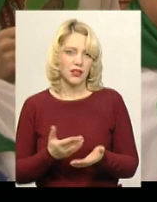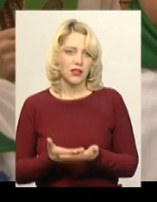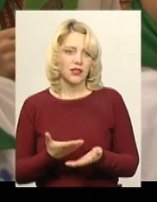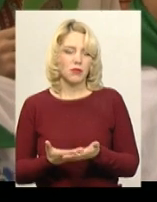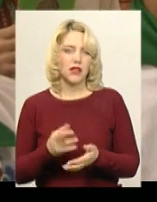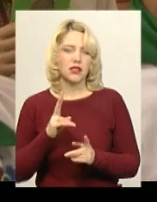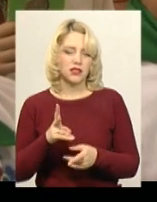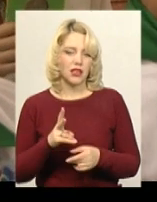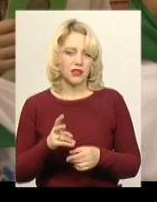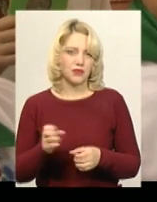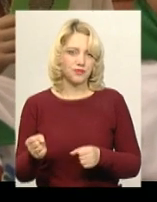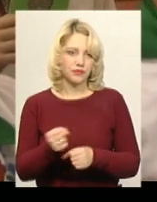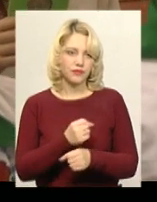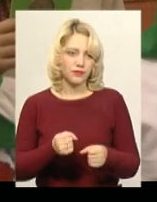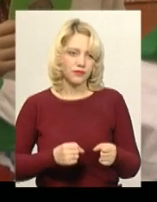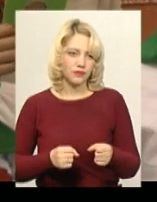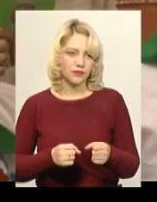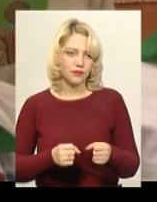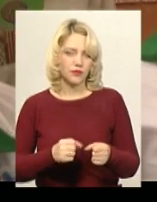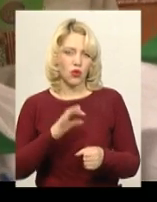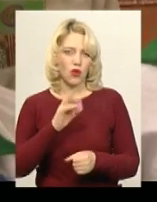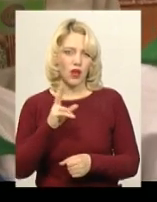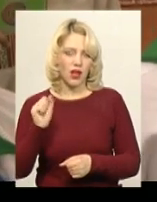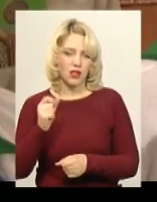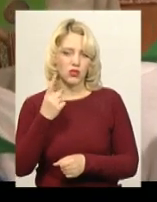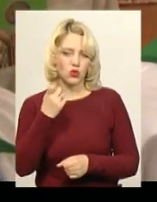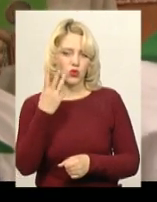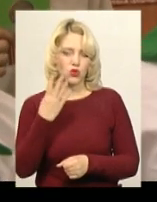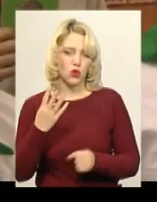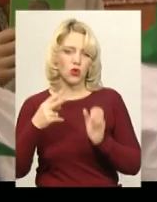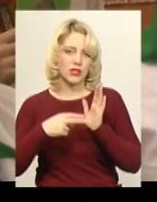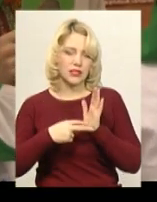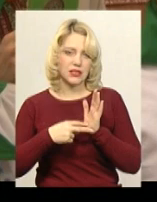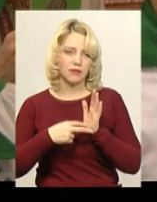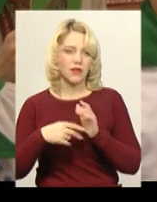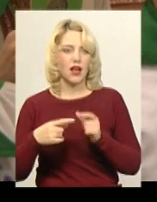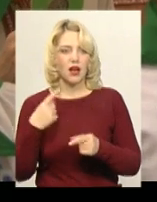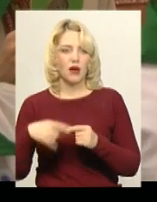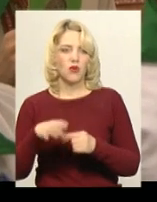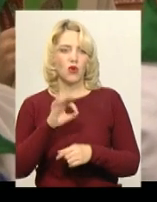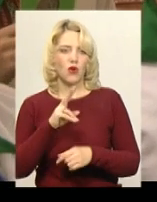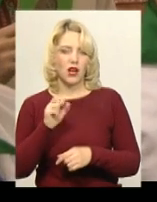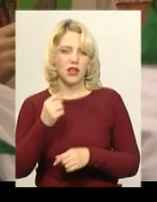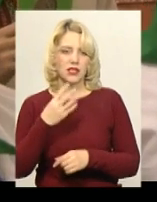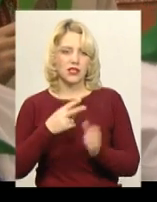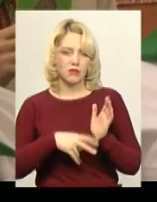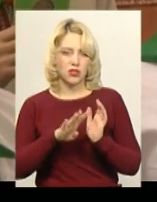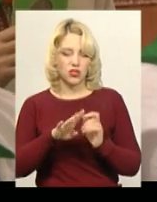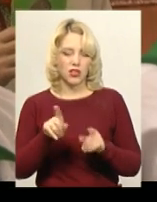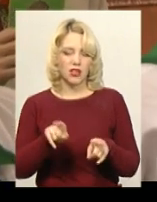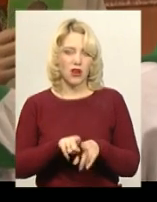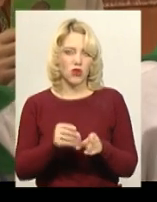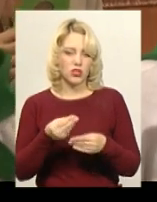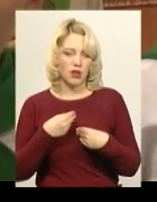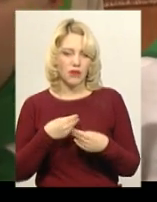прозаряджати так званий АК-47 або АК-74. Також нам давали